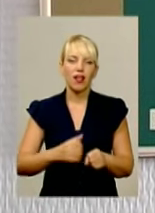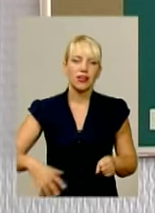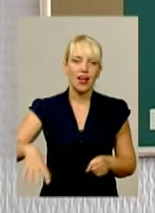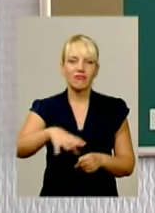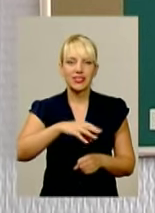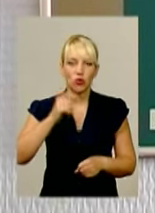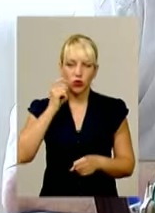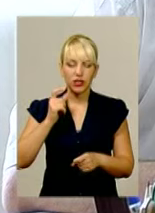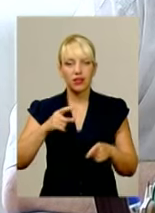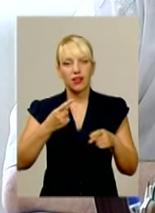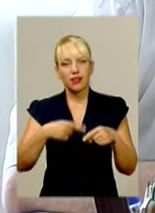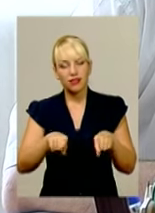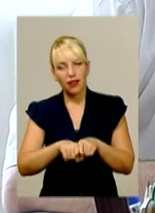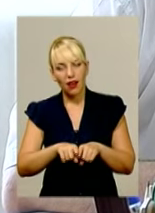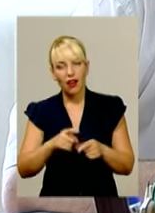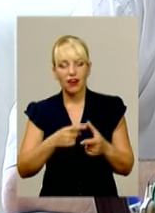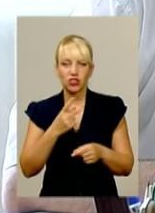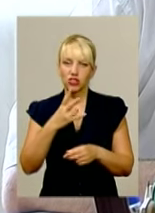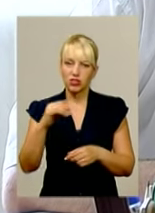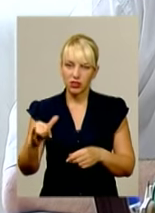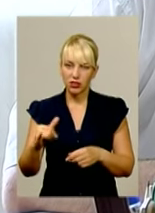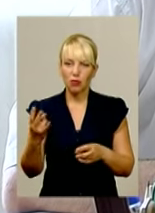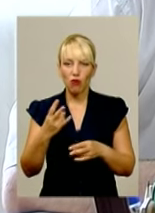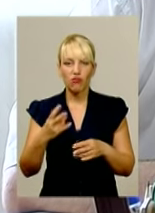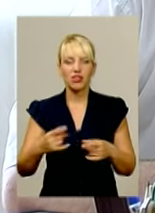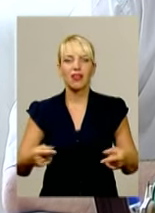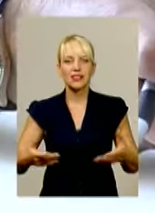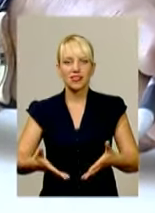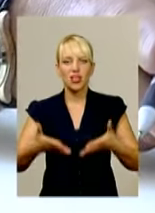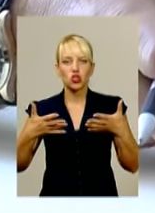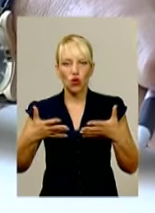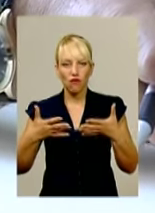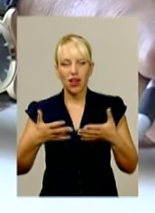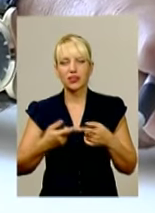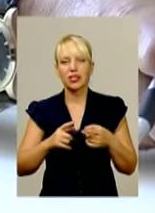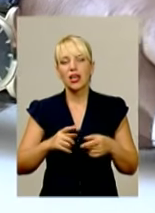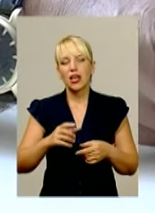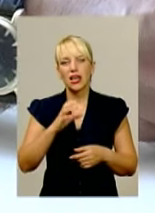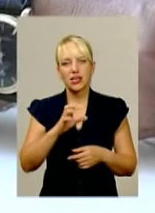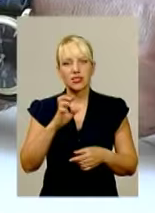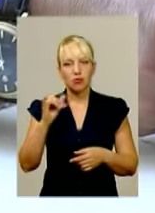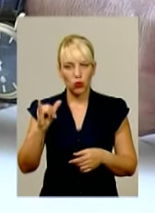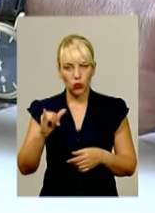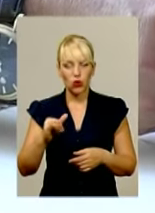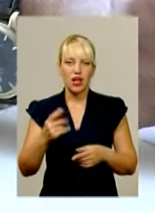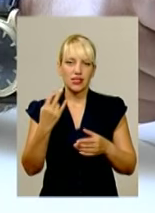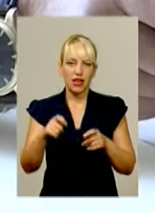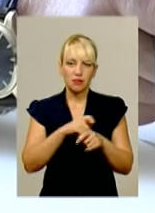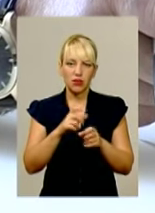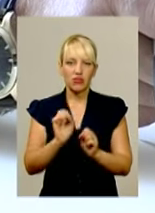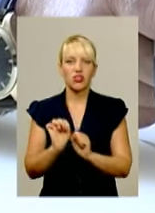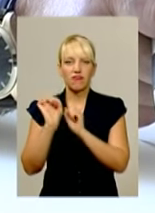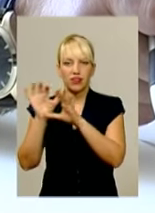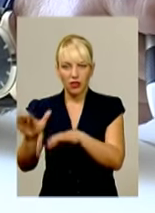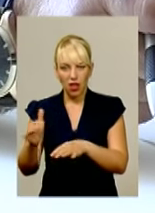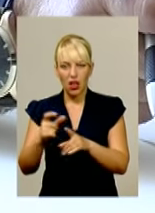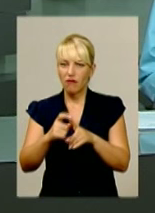встановити відповідні правоохоронні органи. Матеріали ревізії Держфінінспекція вже передала обласному управлінню СБУ. Наразі відповіді ще